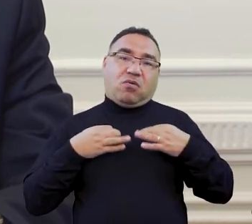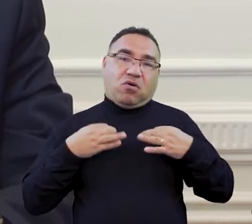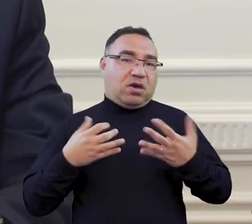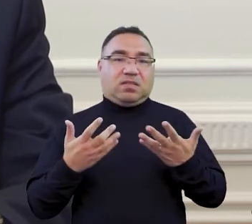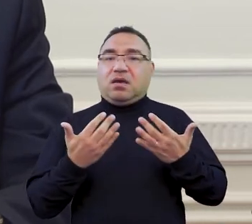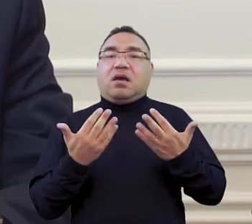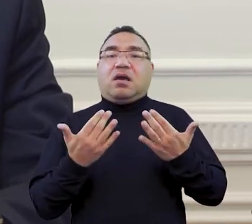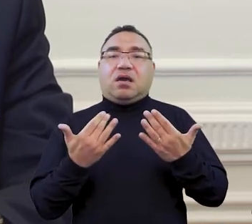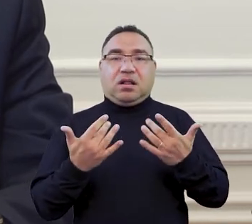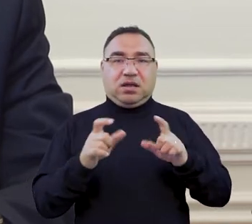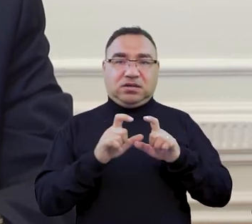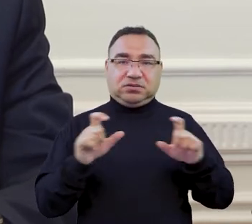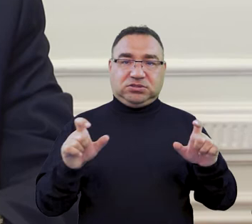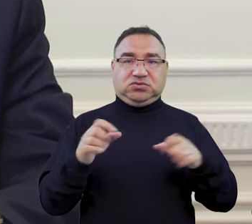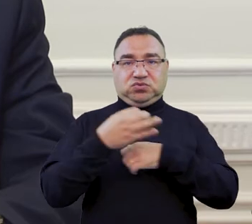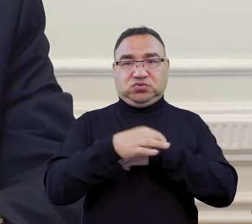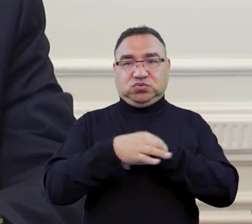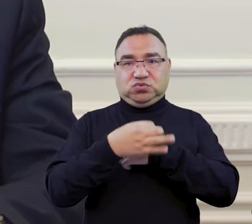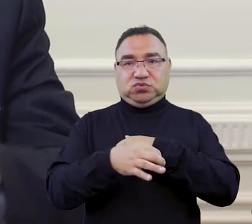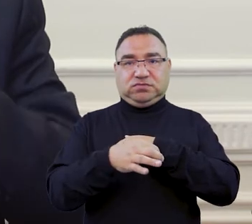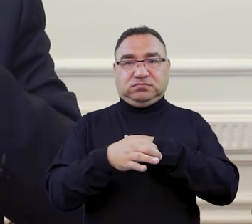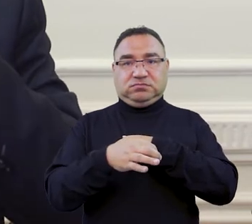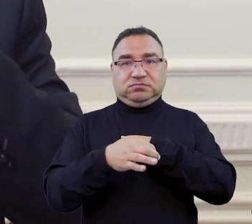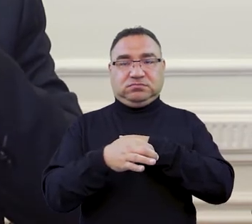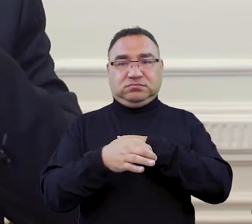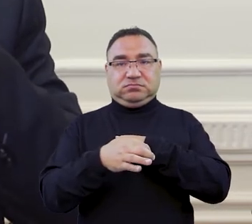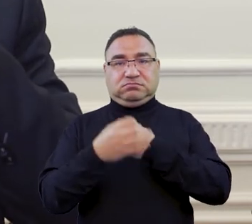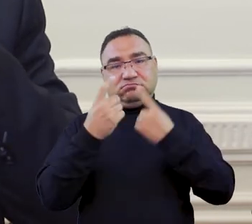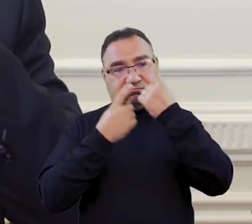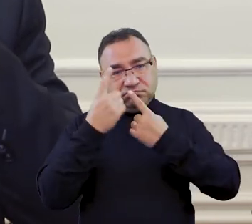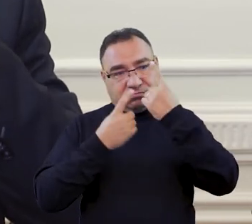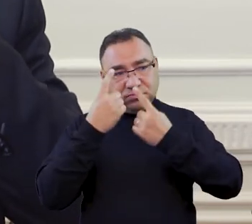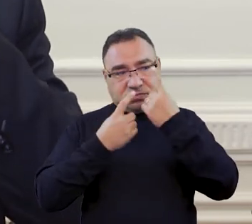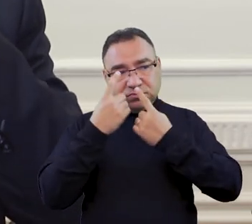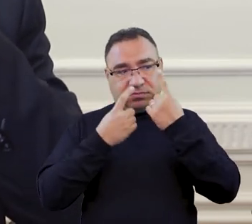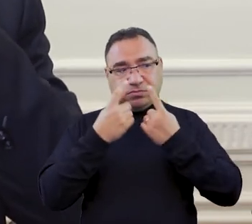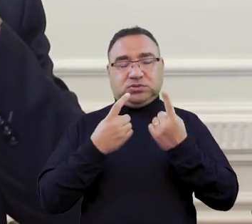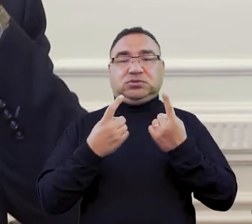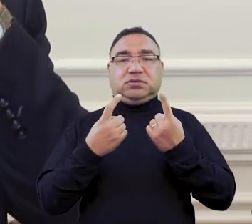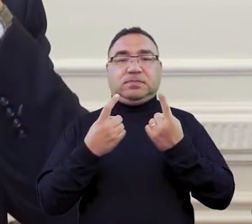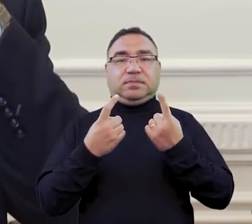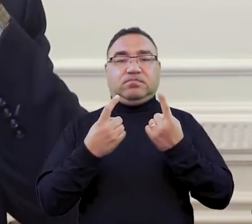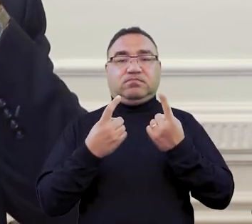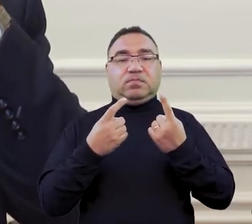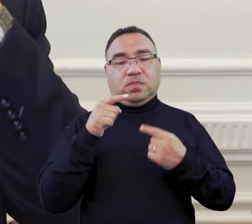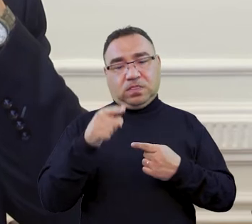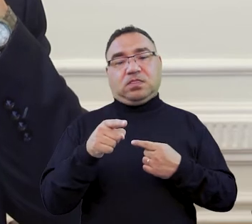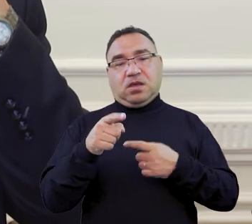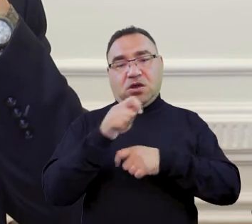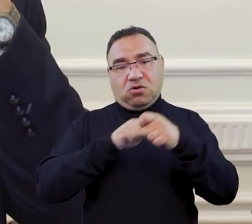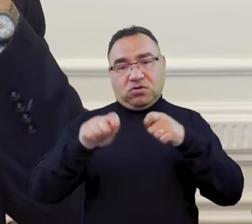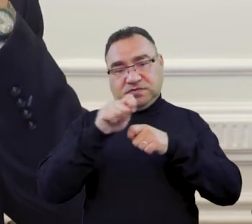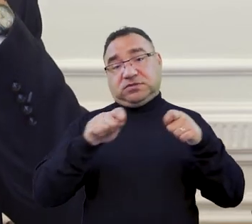trwania studiów. I sądzę, że tutaj powinny te